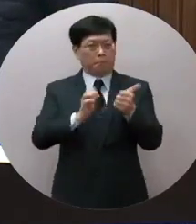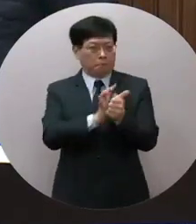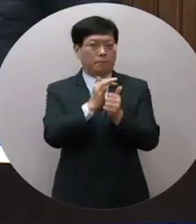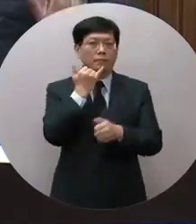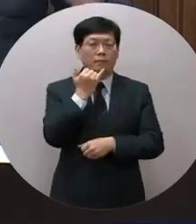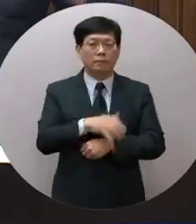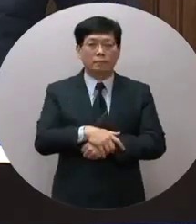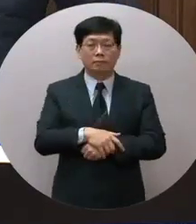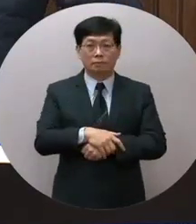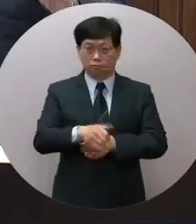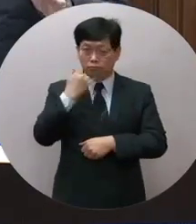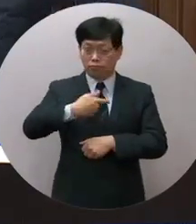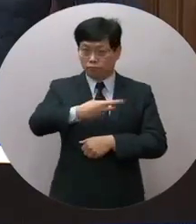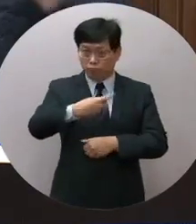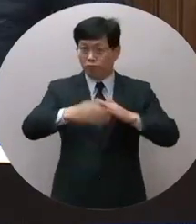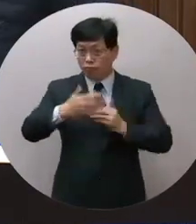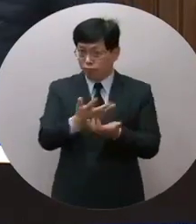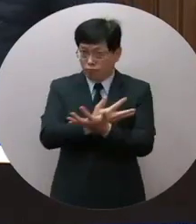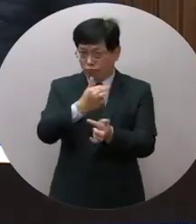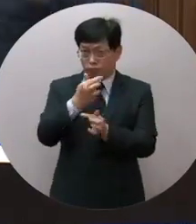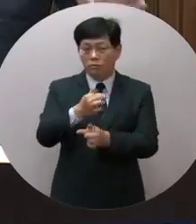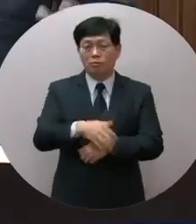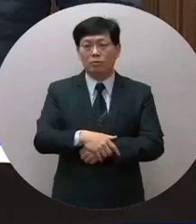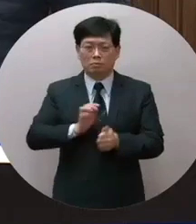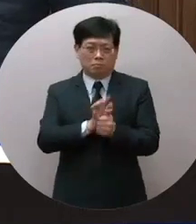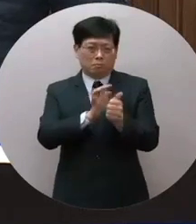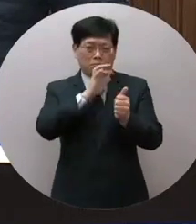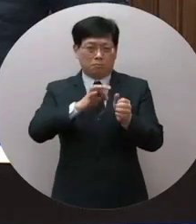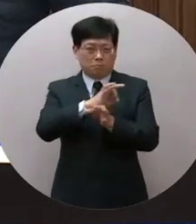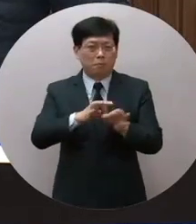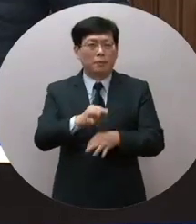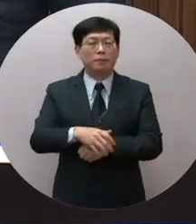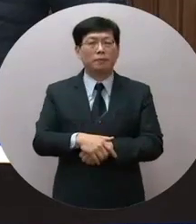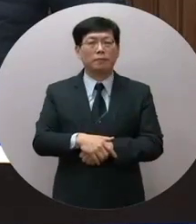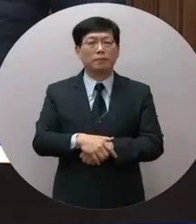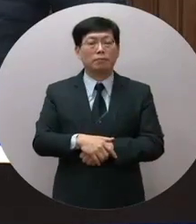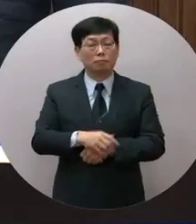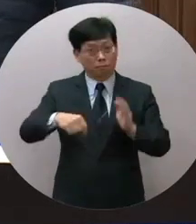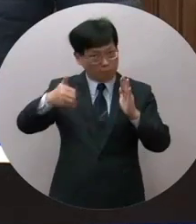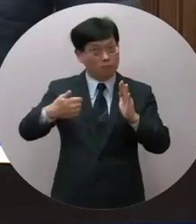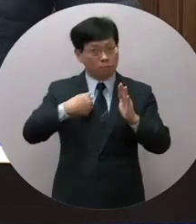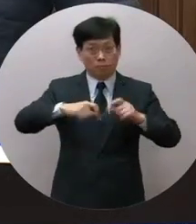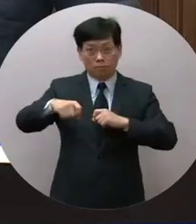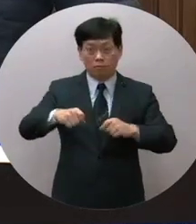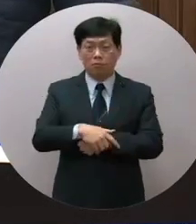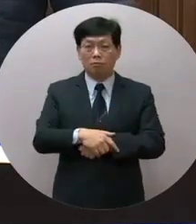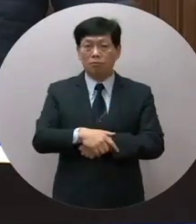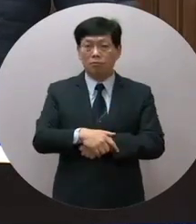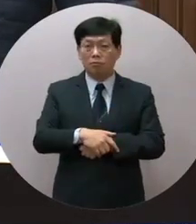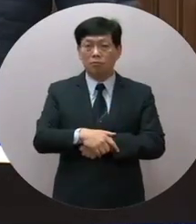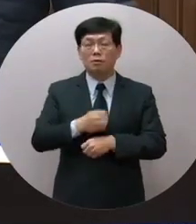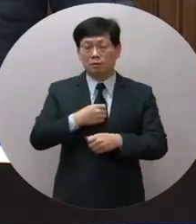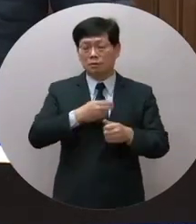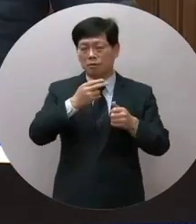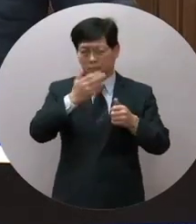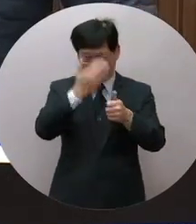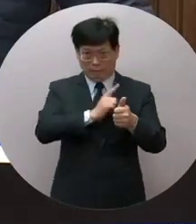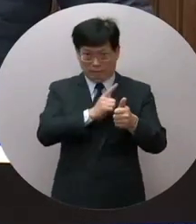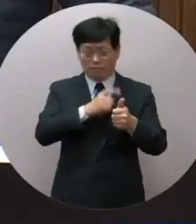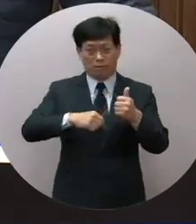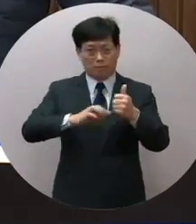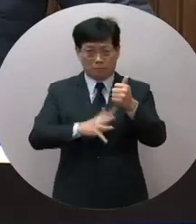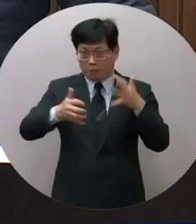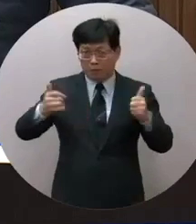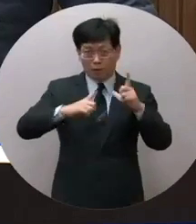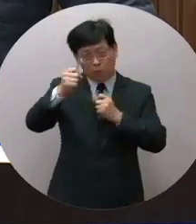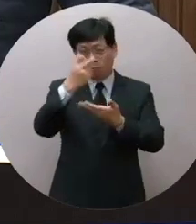合你做作為朝委和諧的最典型的方式我們來拚經濟所以院長我的版本您不妨請您的部位首長靜